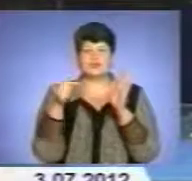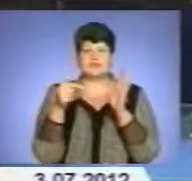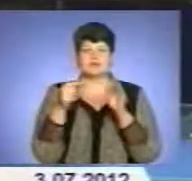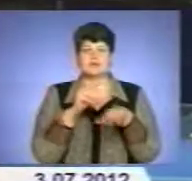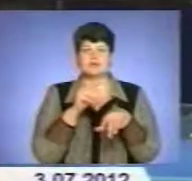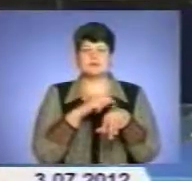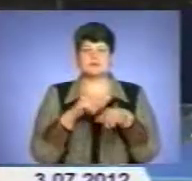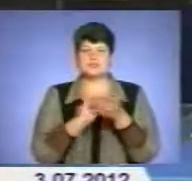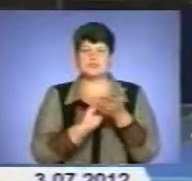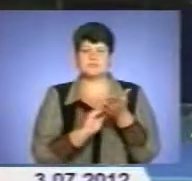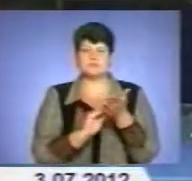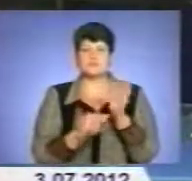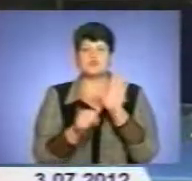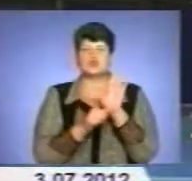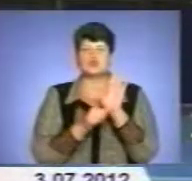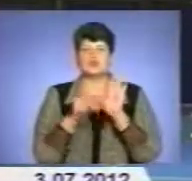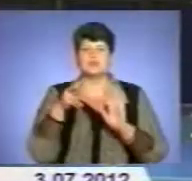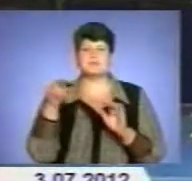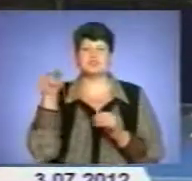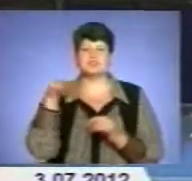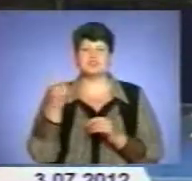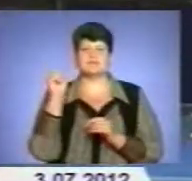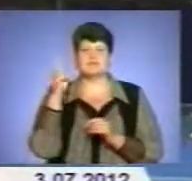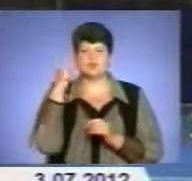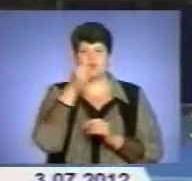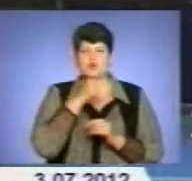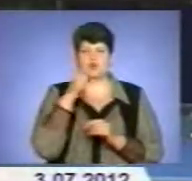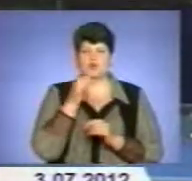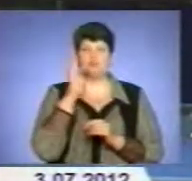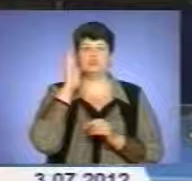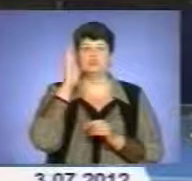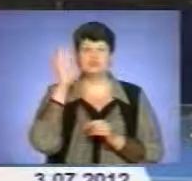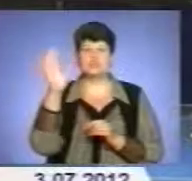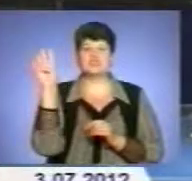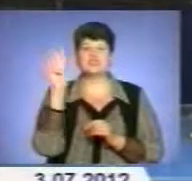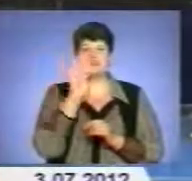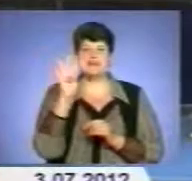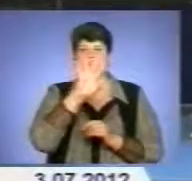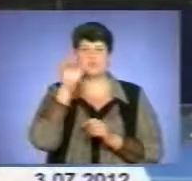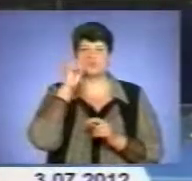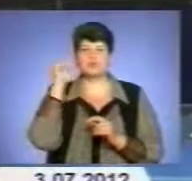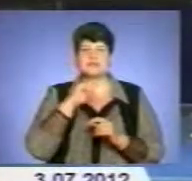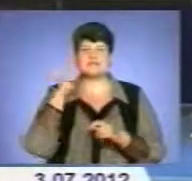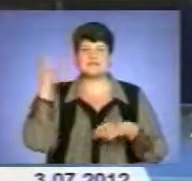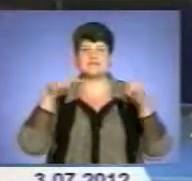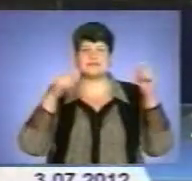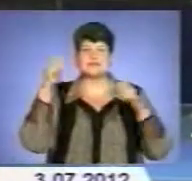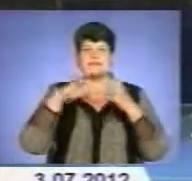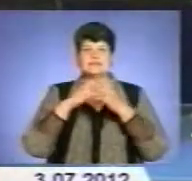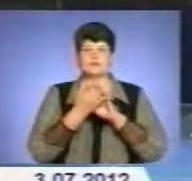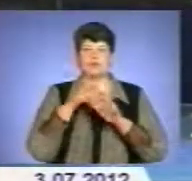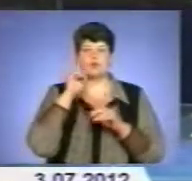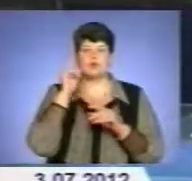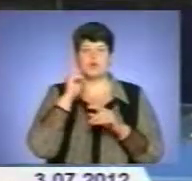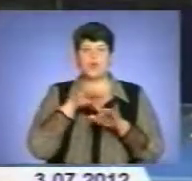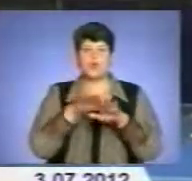6 липня 2012 року в селі Чогарі Гусятинського району відбудеться четвертий всеукраїнський фестиваль сільської молоді «Купальська